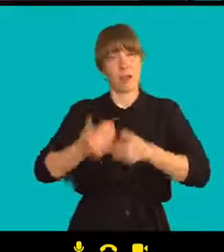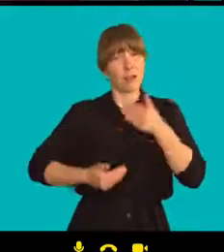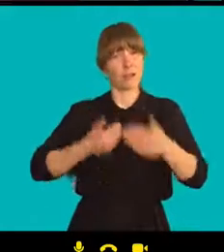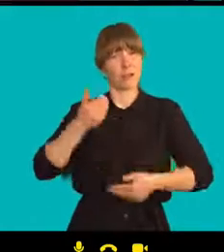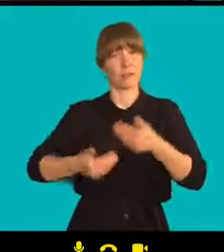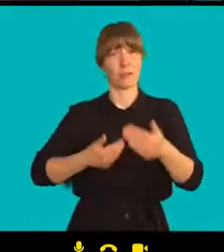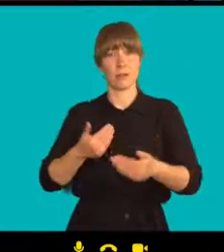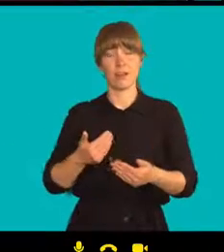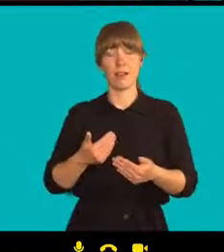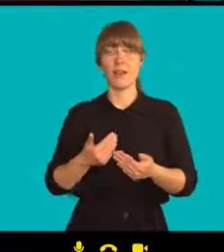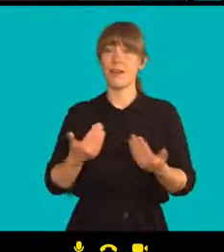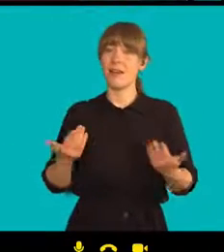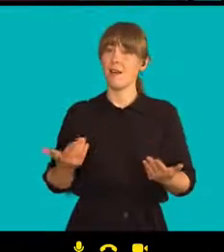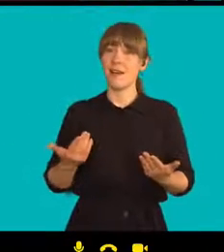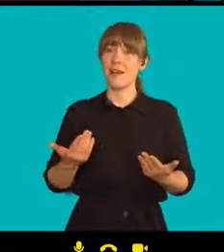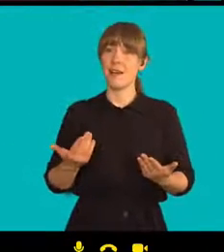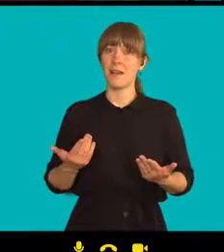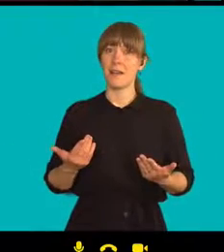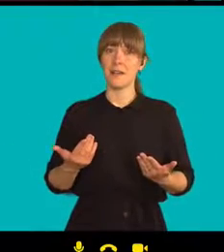A víte,